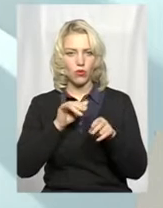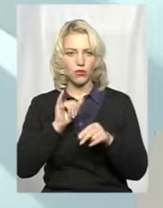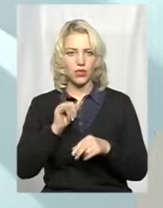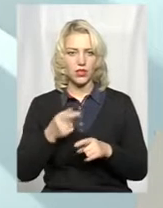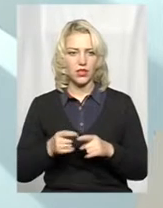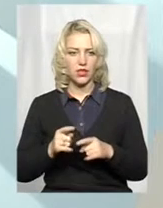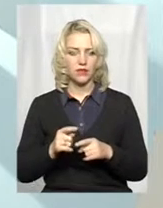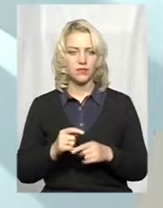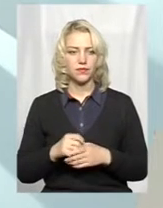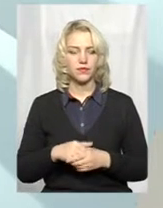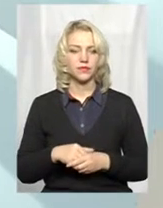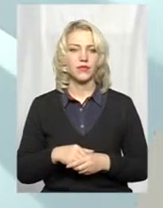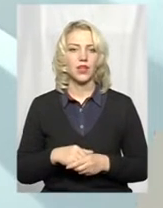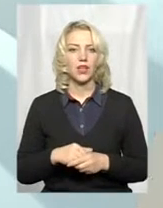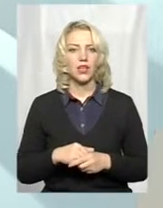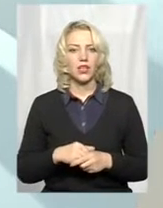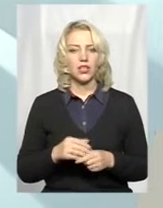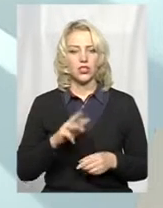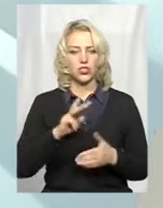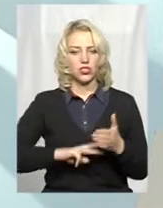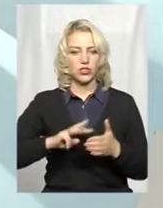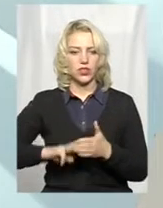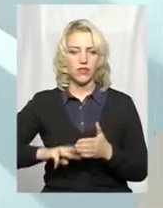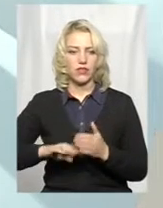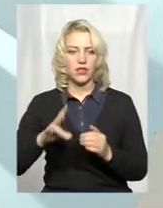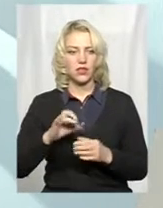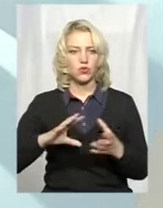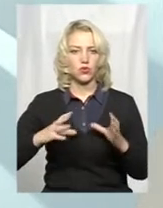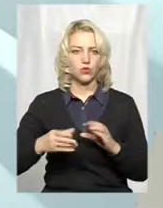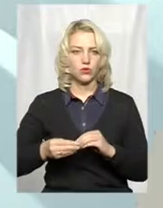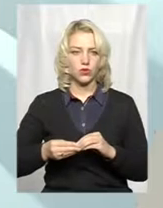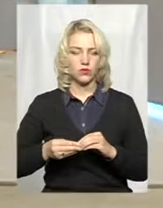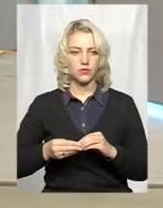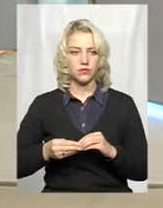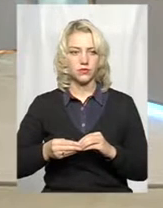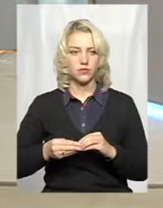накладено штрафів на суму